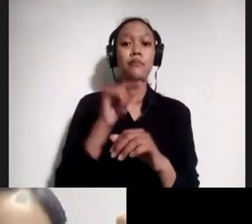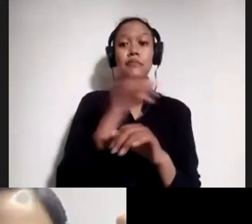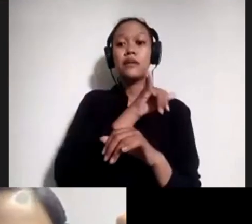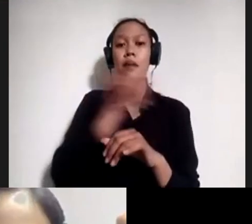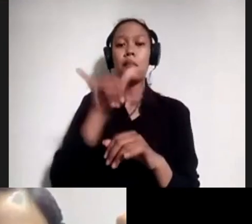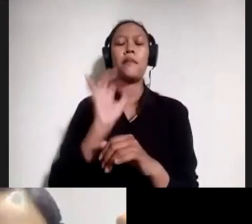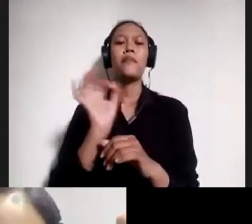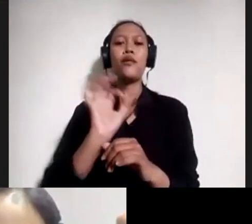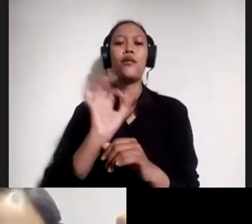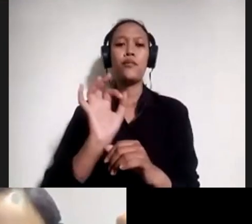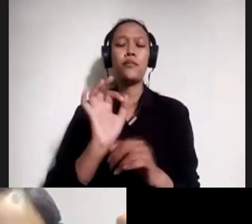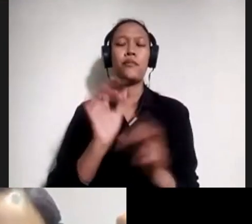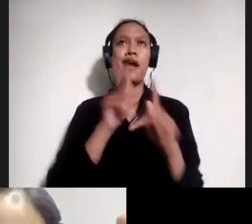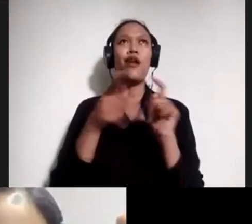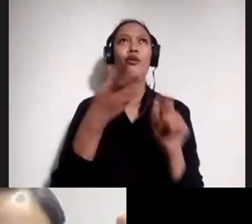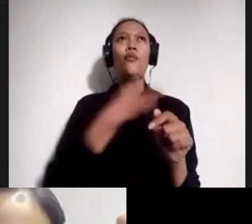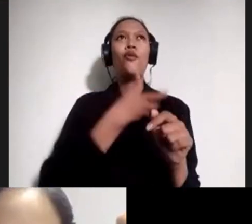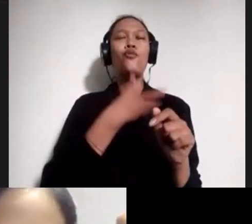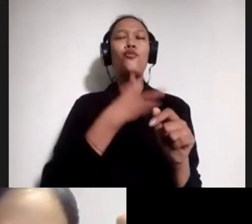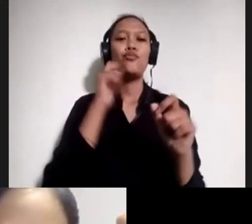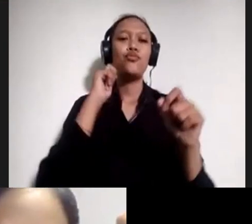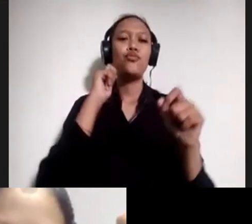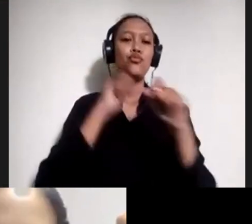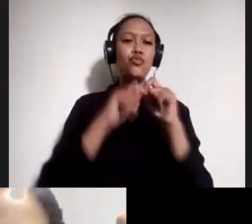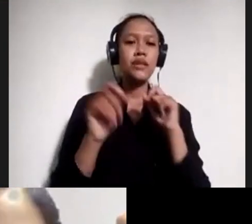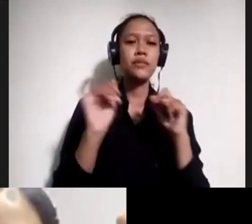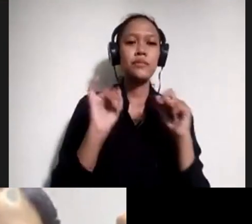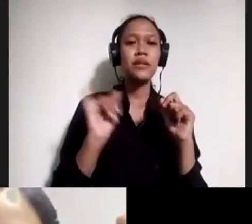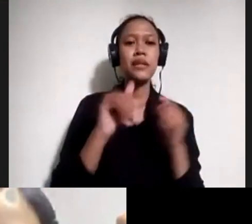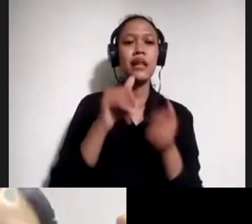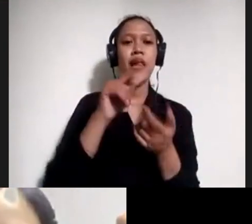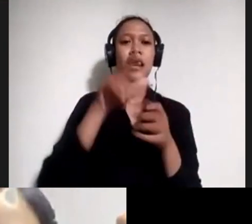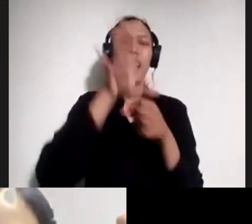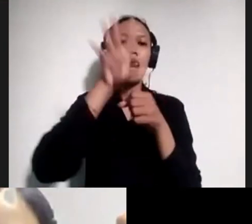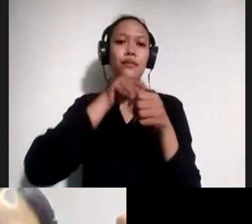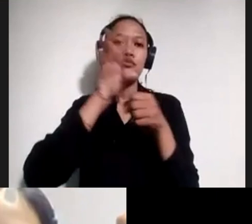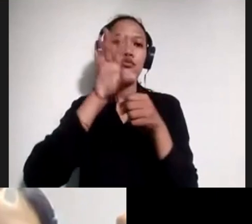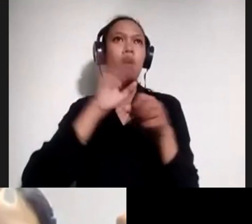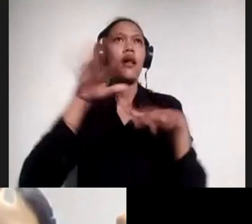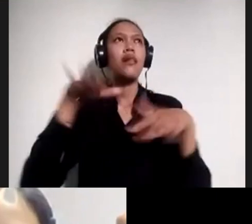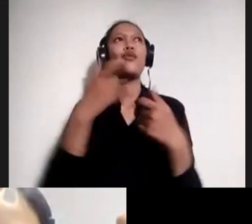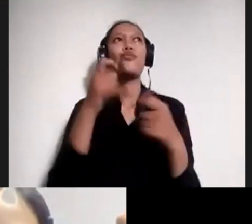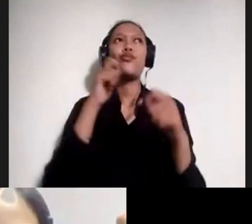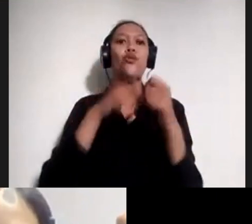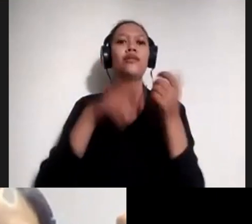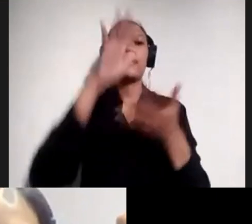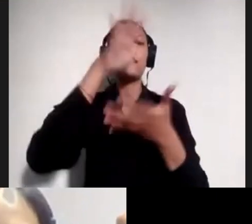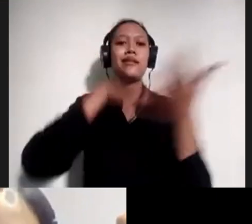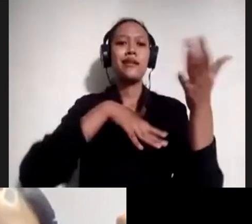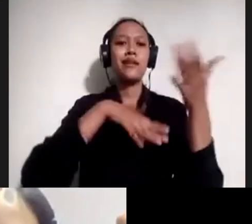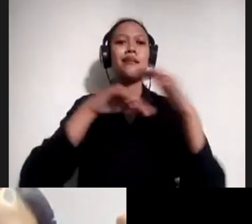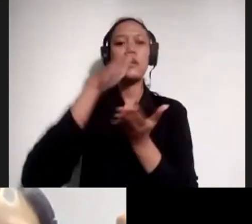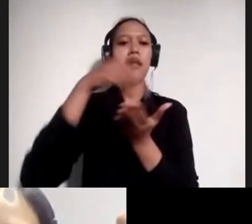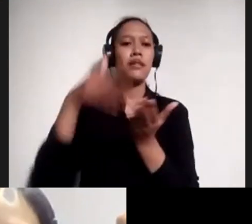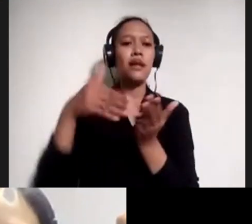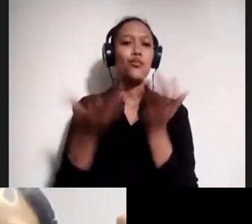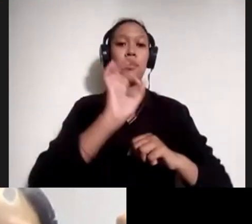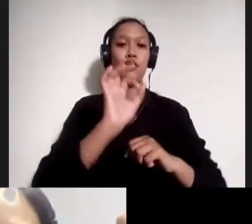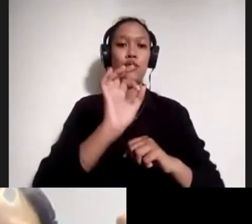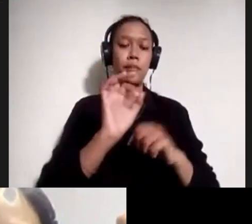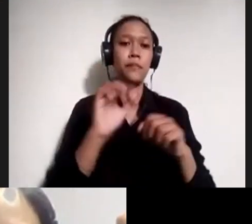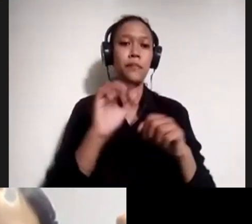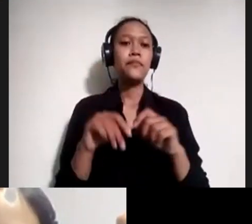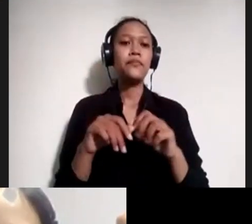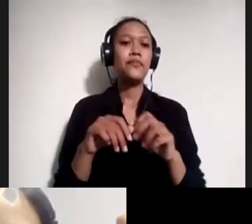membuat sebuah liputan atau artikel yang berbasis jurnalisme data gitu, pas belum